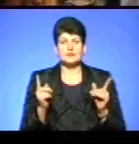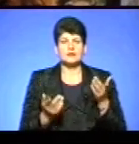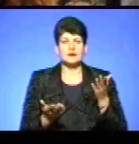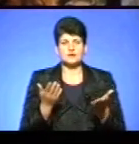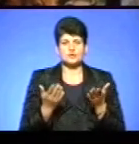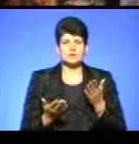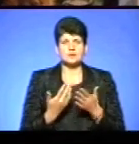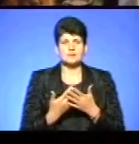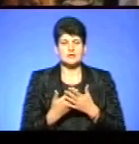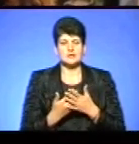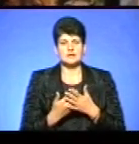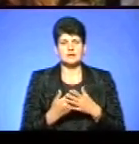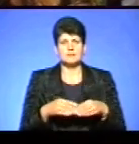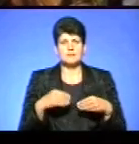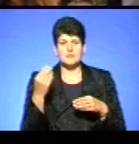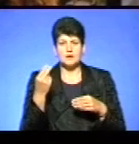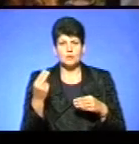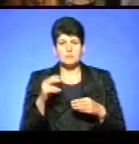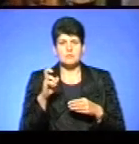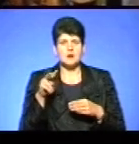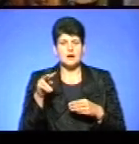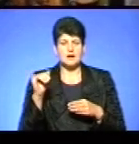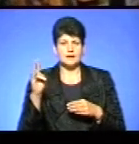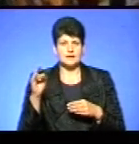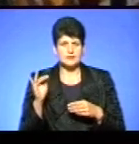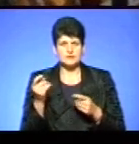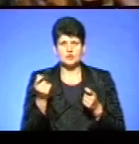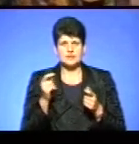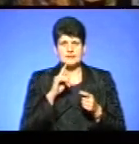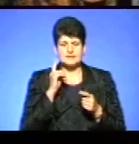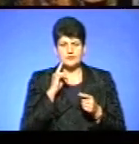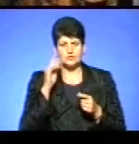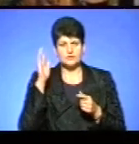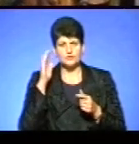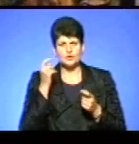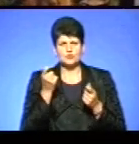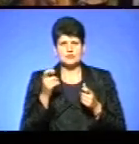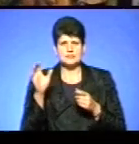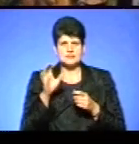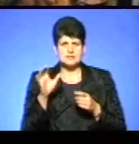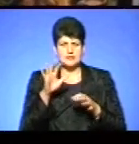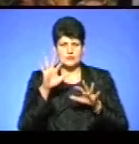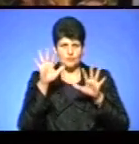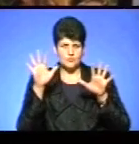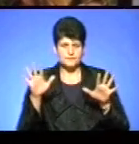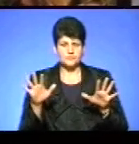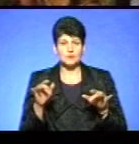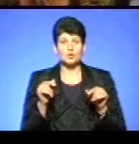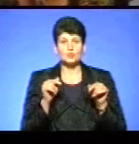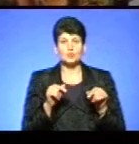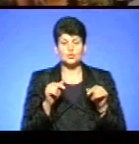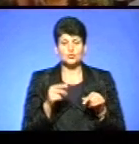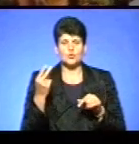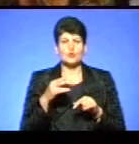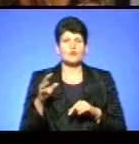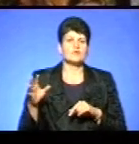знаєте, зазвичай, малюють, дають бліки, кольори, ти трошки зеленого на воді, трошечки синього в хмарах і так далі. Тут кольорове